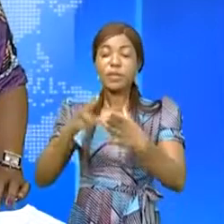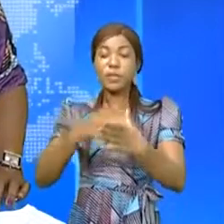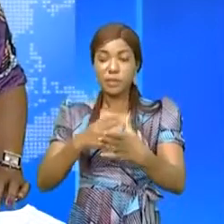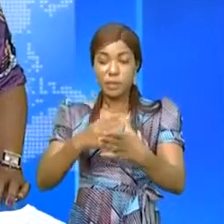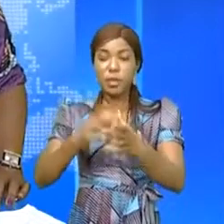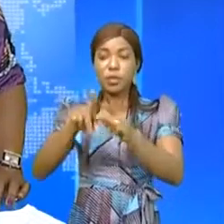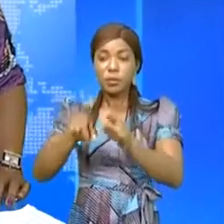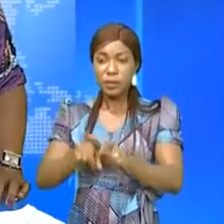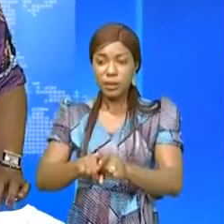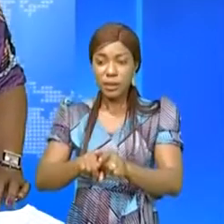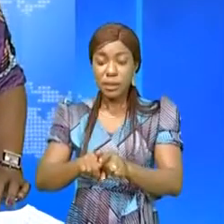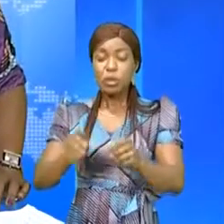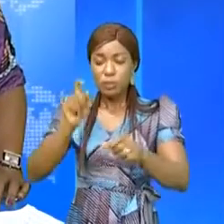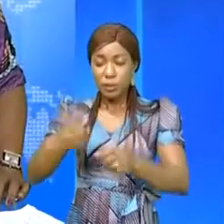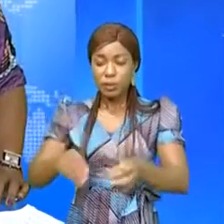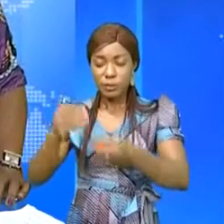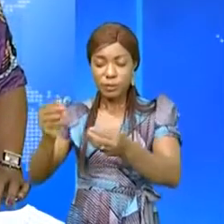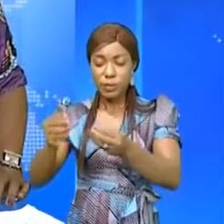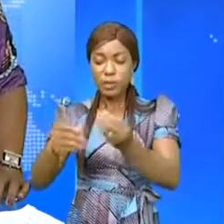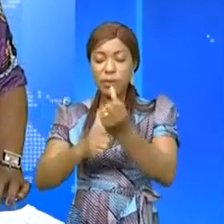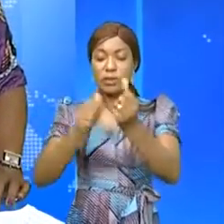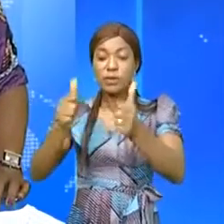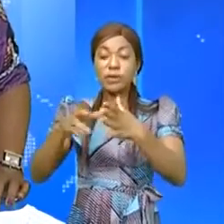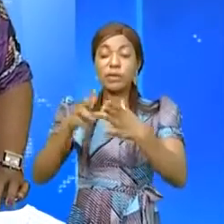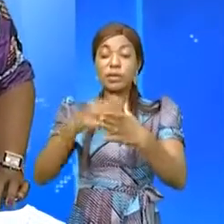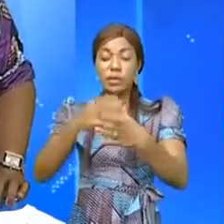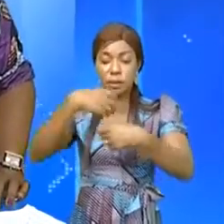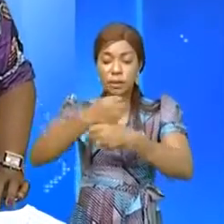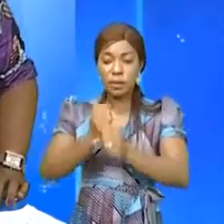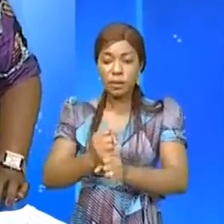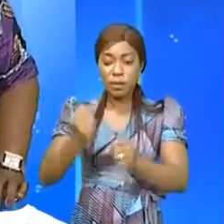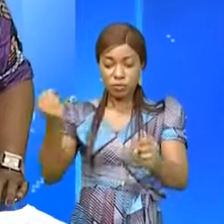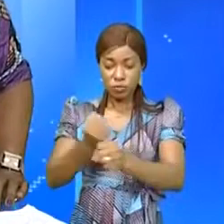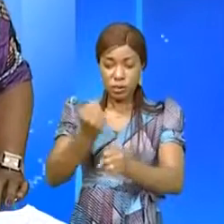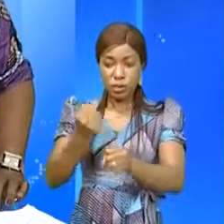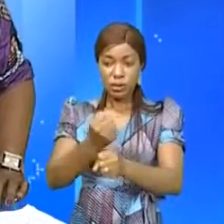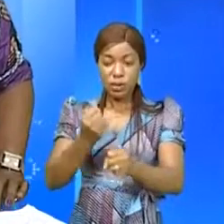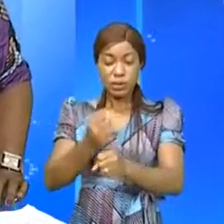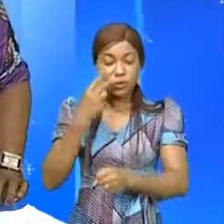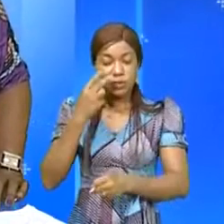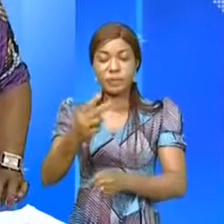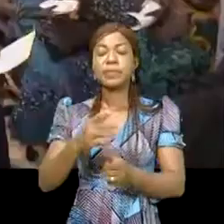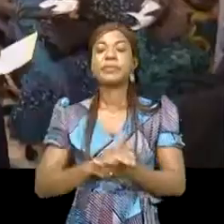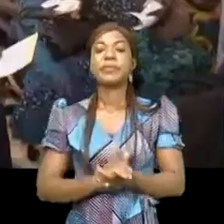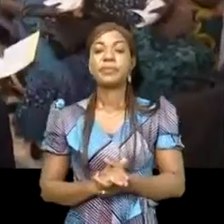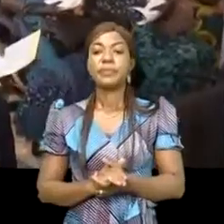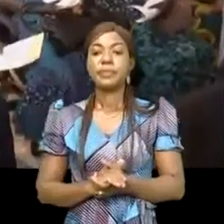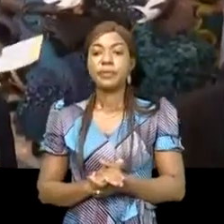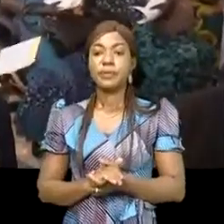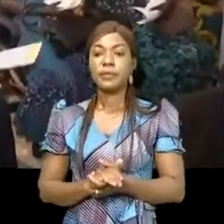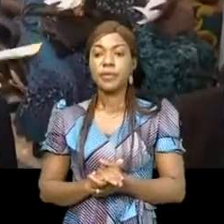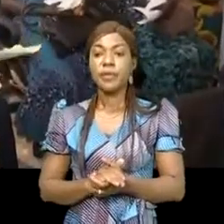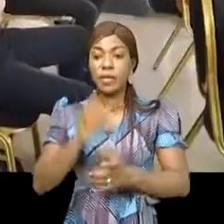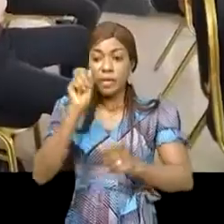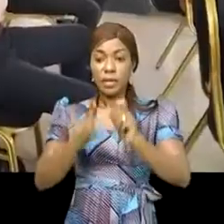réserve un quota aux personnes vivant avec handicap dans la création des emplois. Betty Amani. La